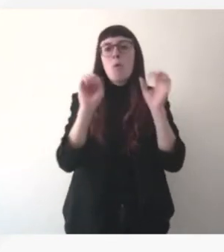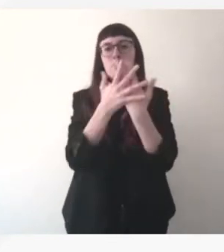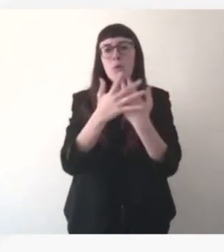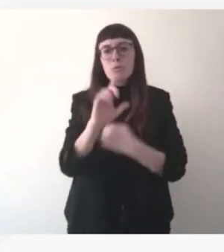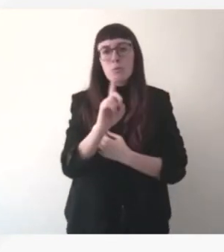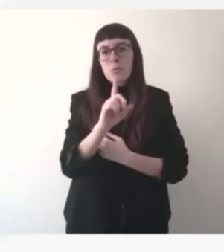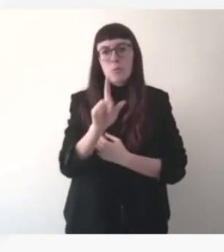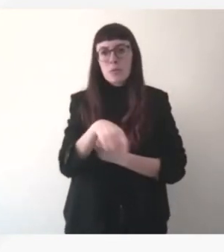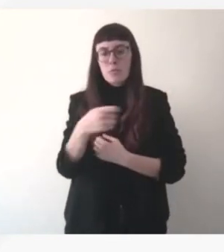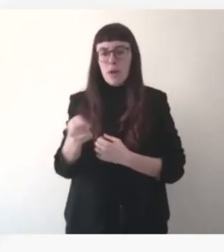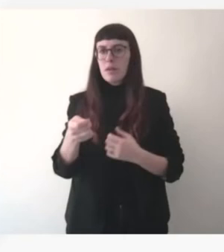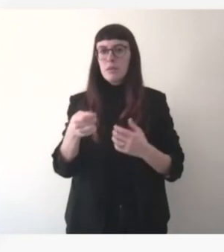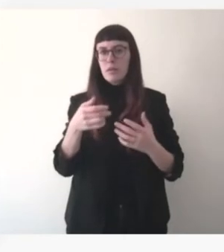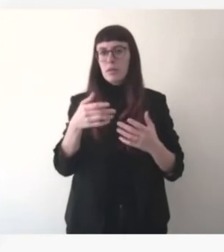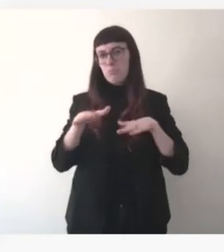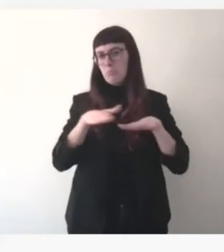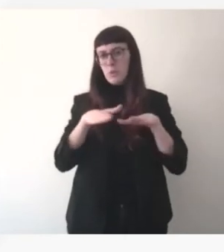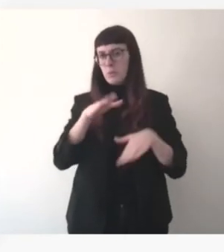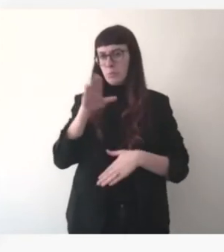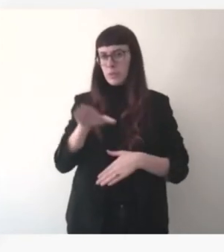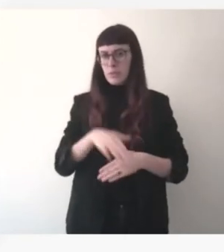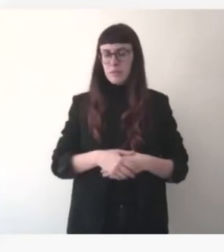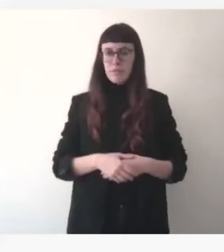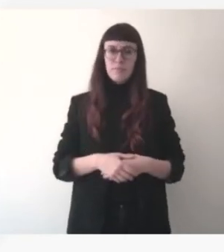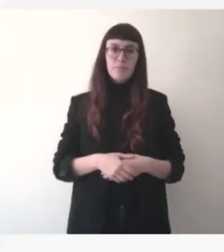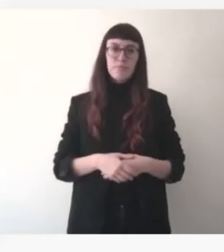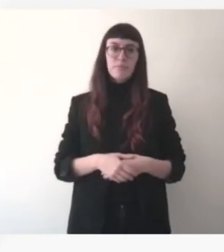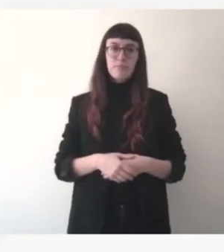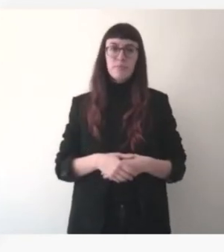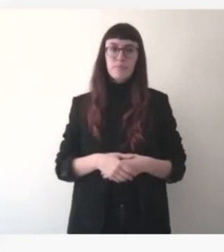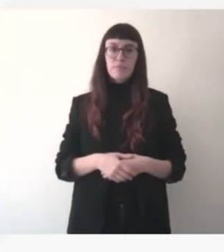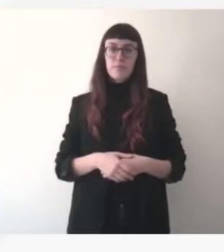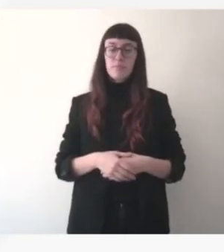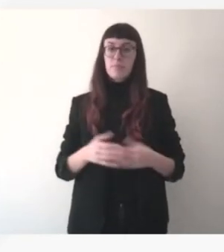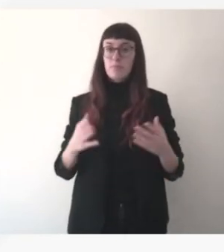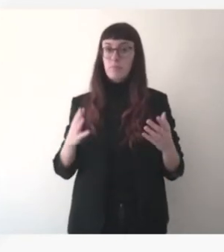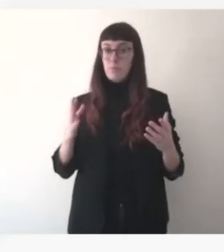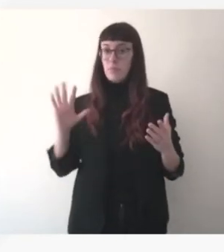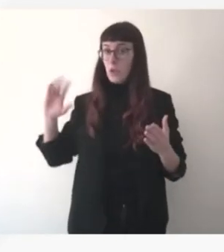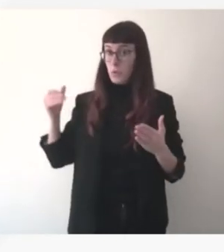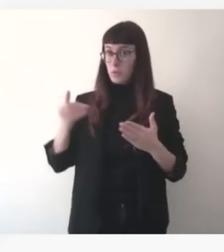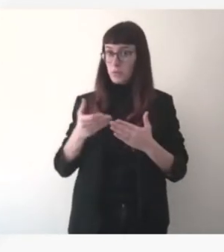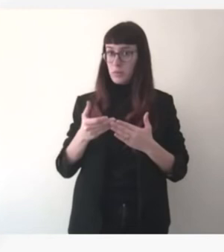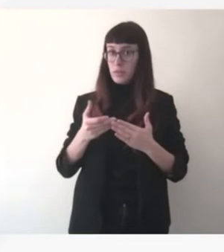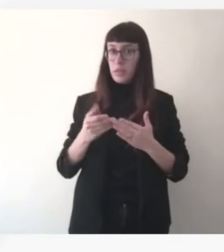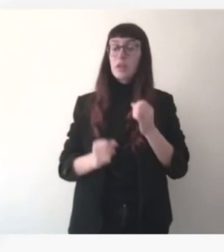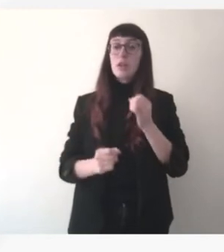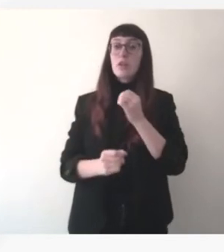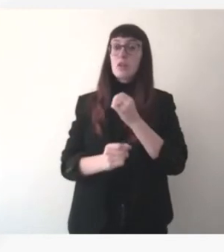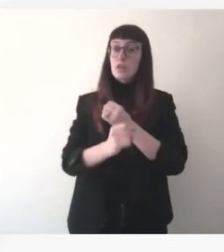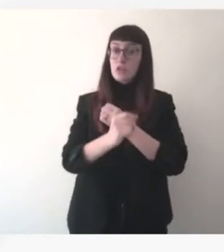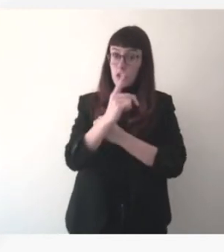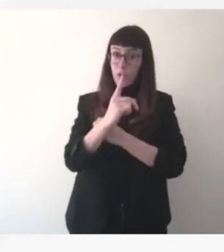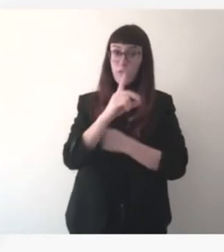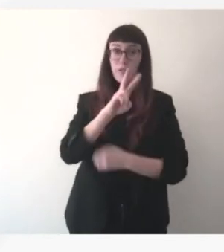réitérer ce que j'ai dit il y a quelques jours. À ce jour, à l'exception probable de la communication de Viasat, nous n'avons pas